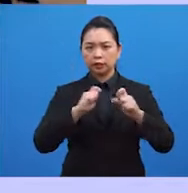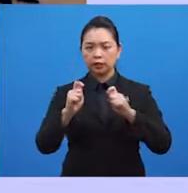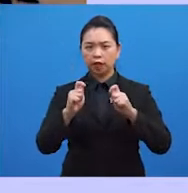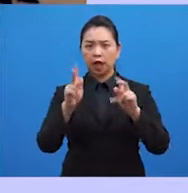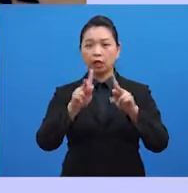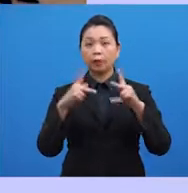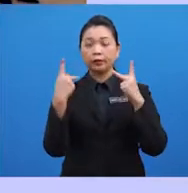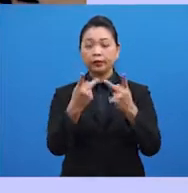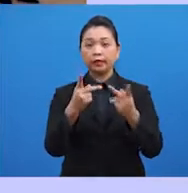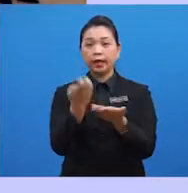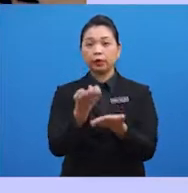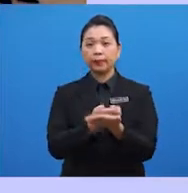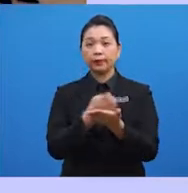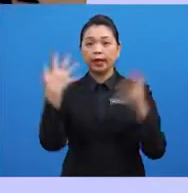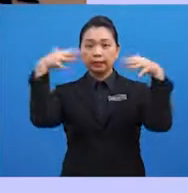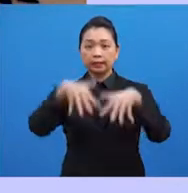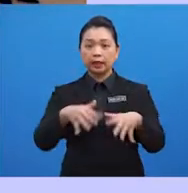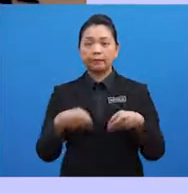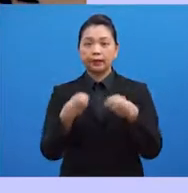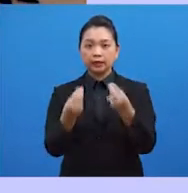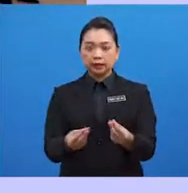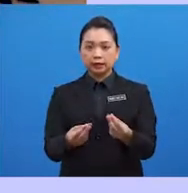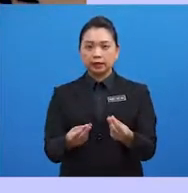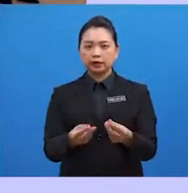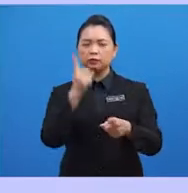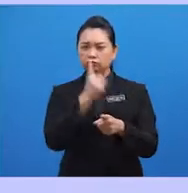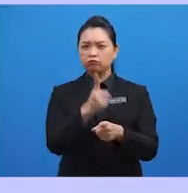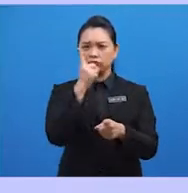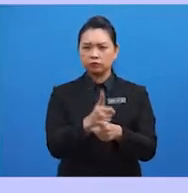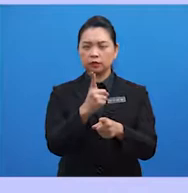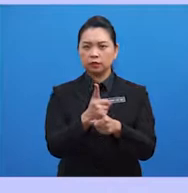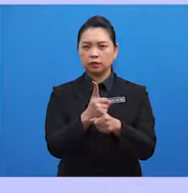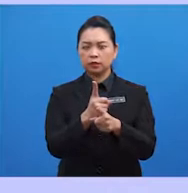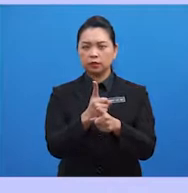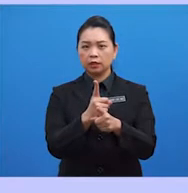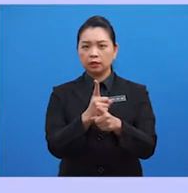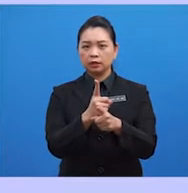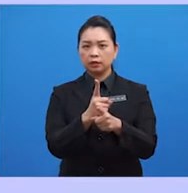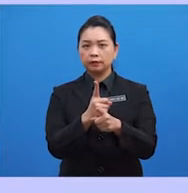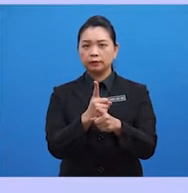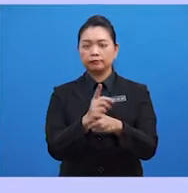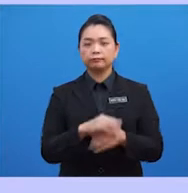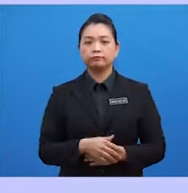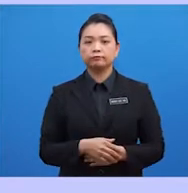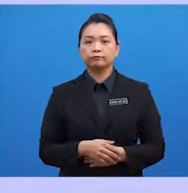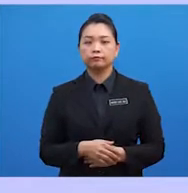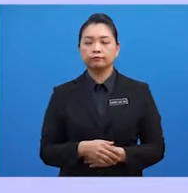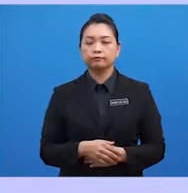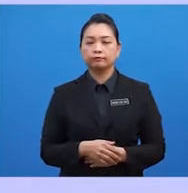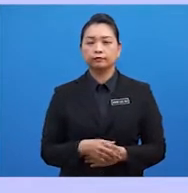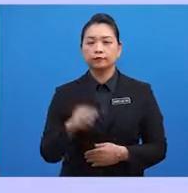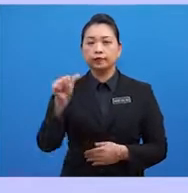Ekonomi ASEAN bagi merealisasikan Komuniti Ekonomi ASEAN AEC